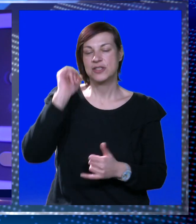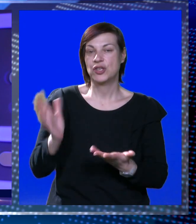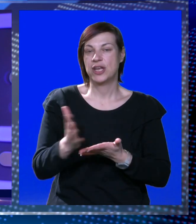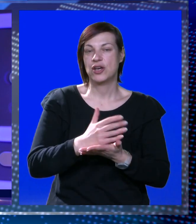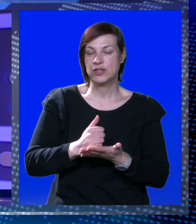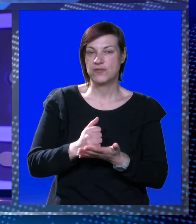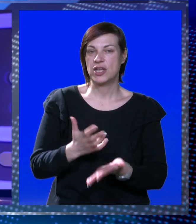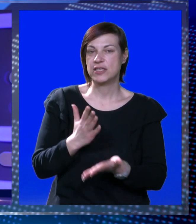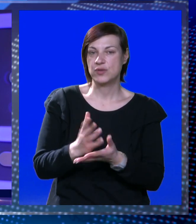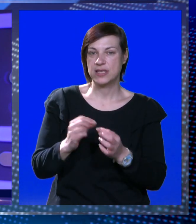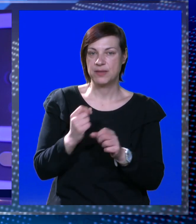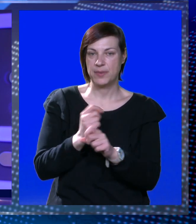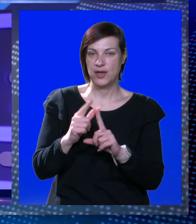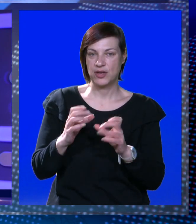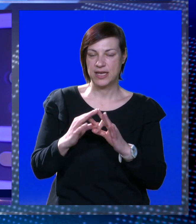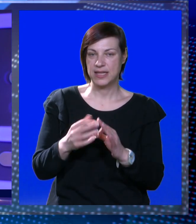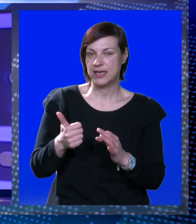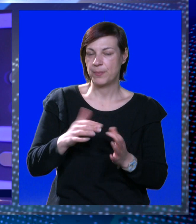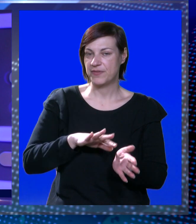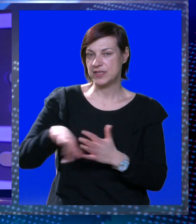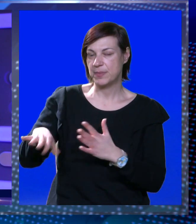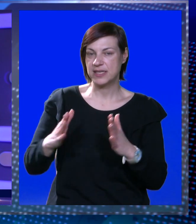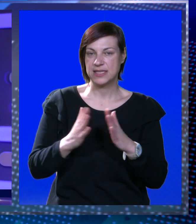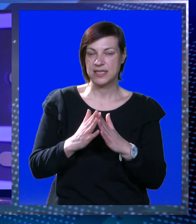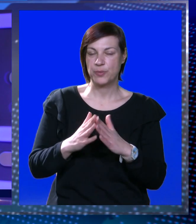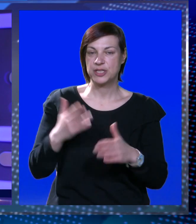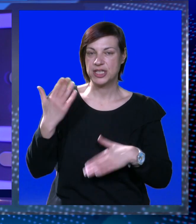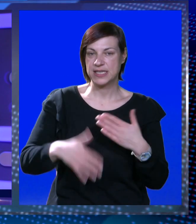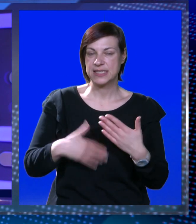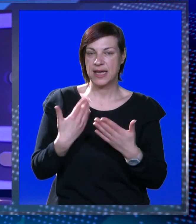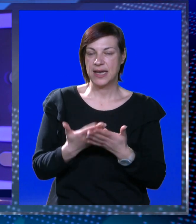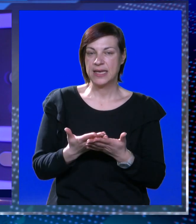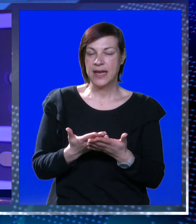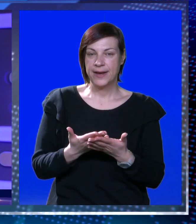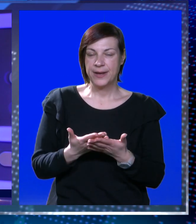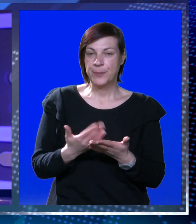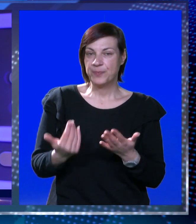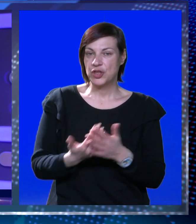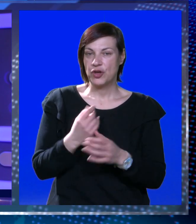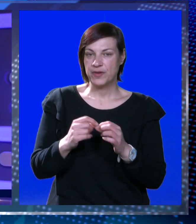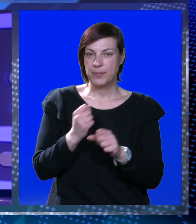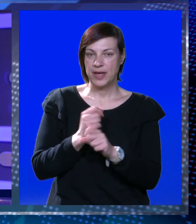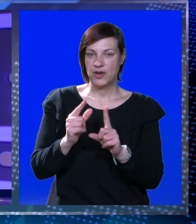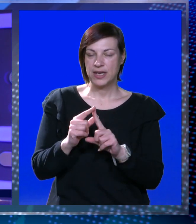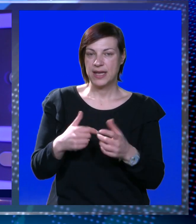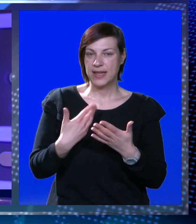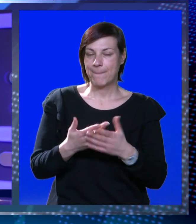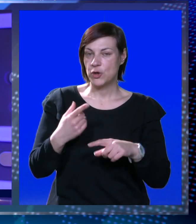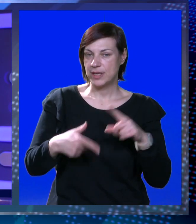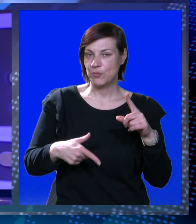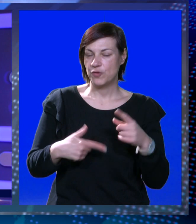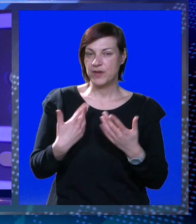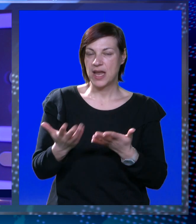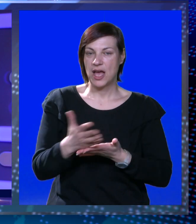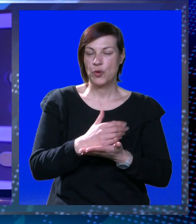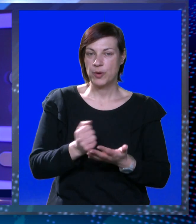osvojili su u sred Beograda, gdje su prvo izbacili domaćina završnice Regionalne lige, Novi Beograd, a potom u